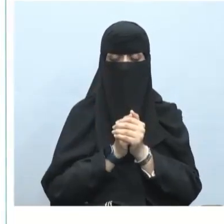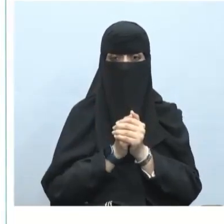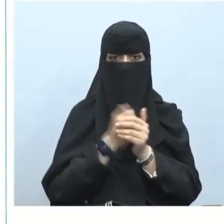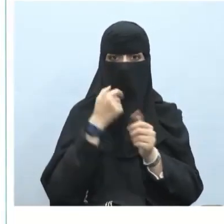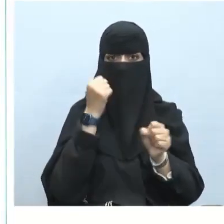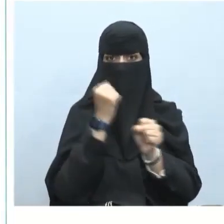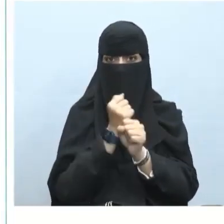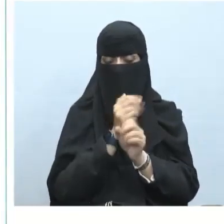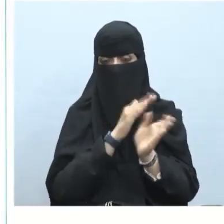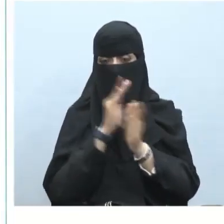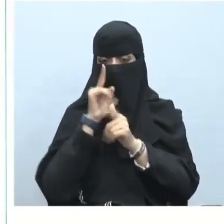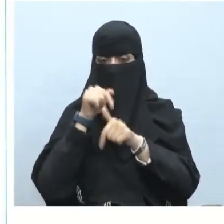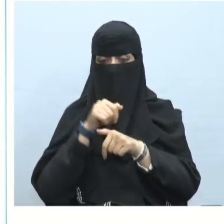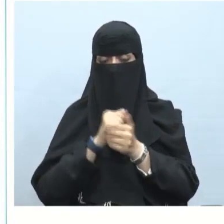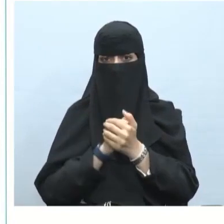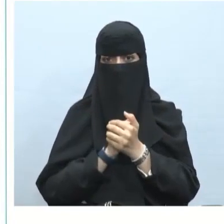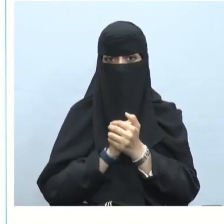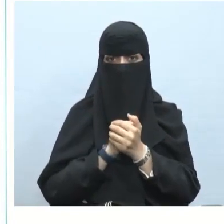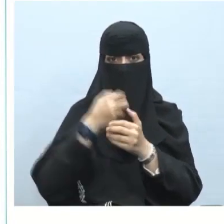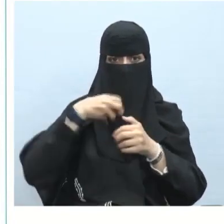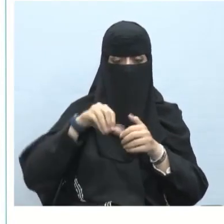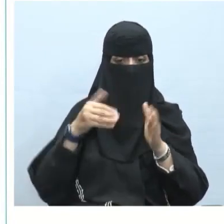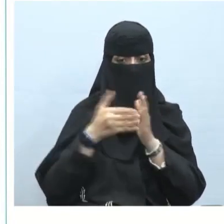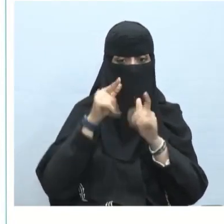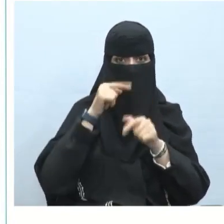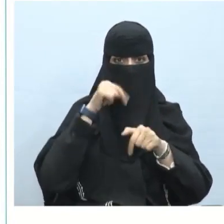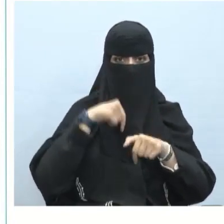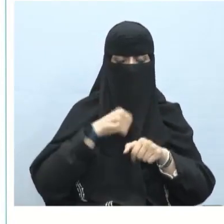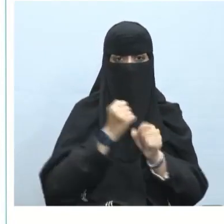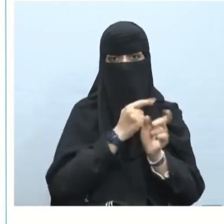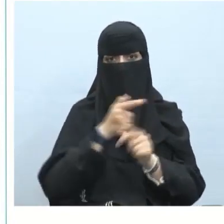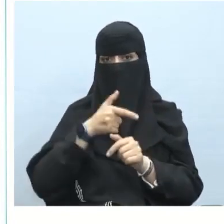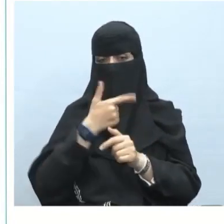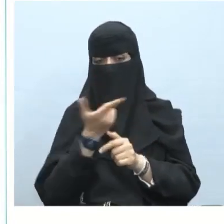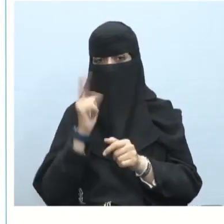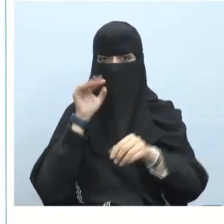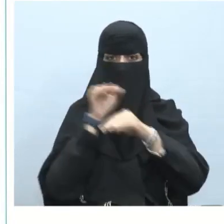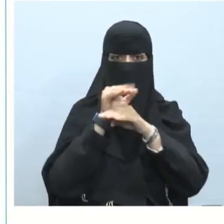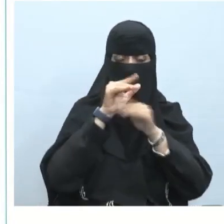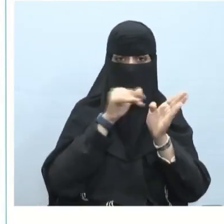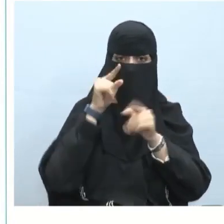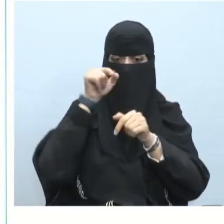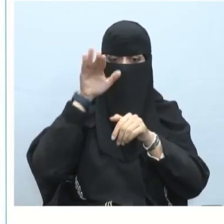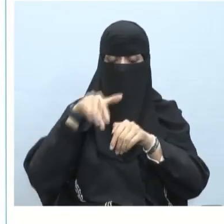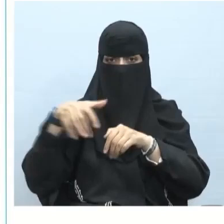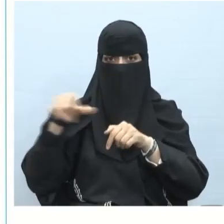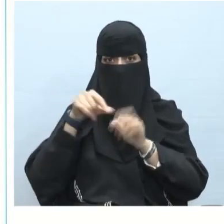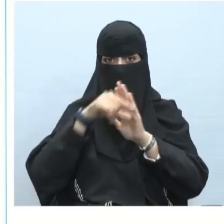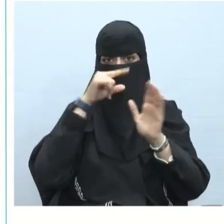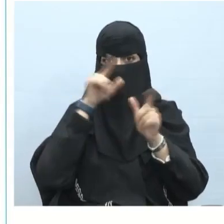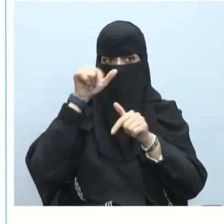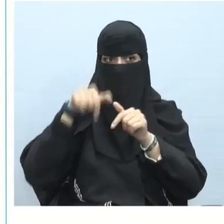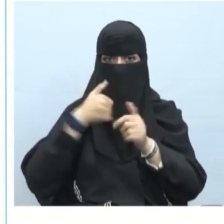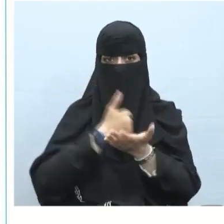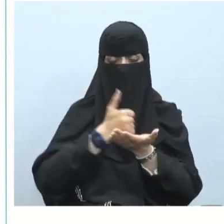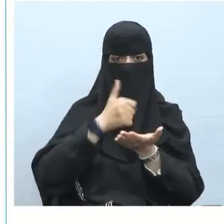الآن ثالثا وهو الجزء الأخير الذي سنطبق كل ما تعلمناه في هذا الدرس وهذا